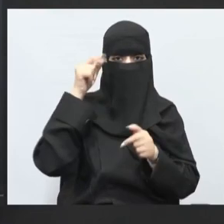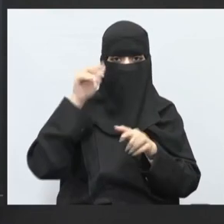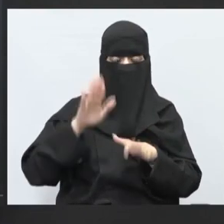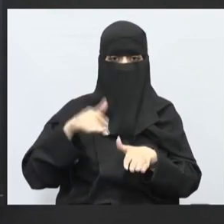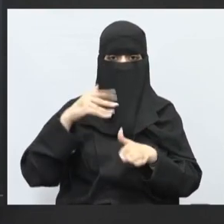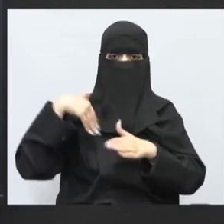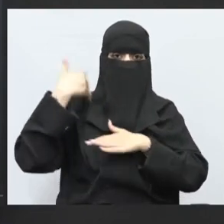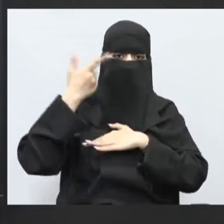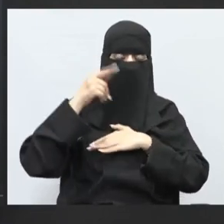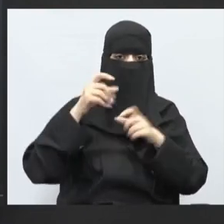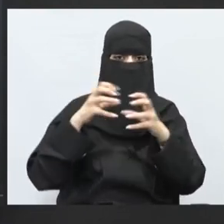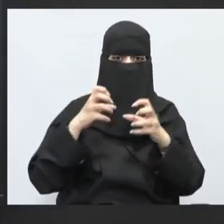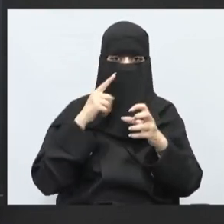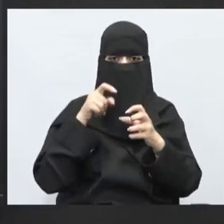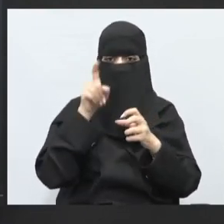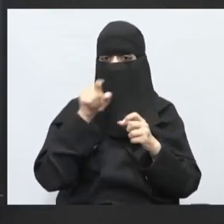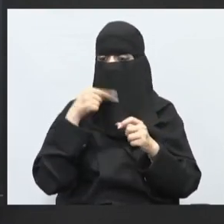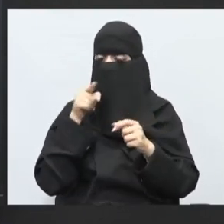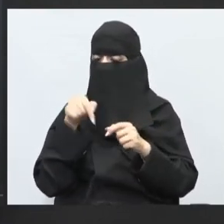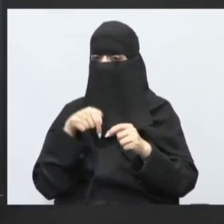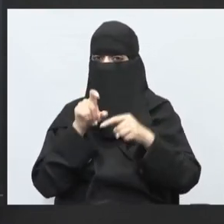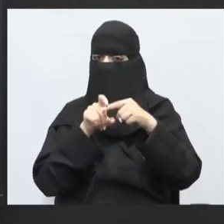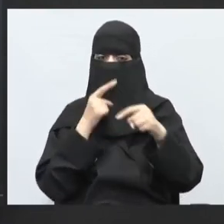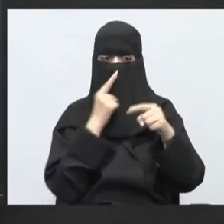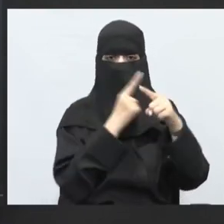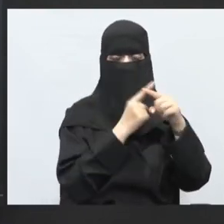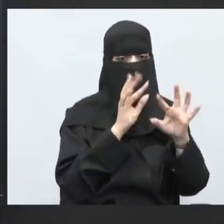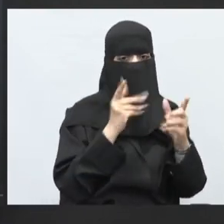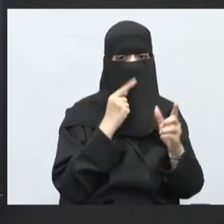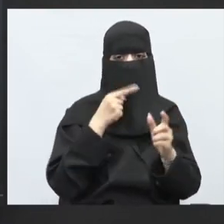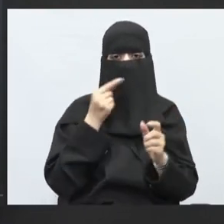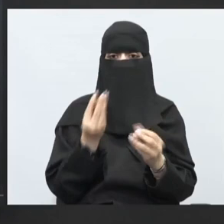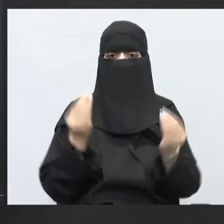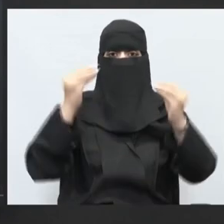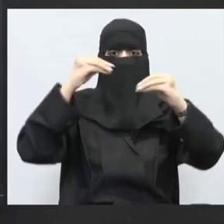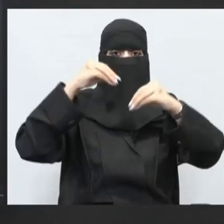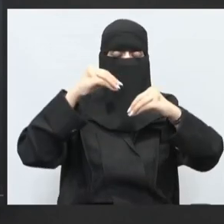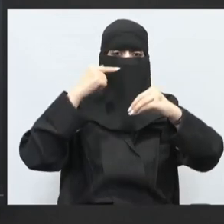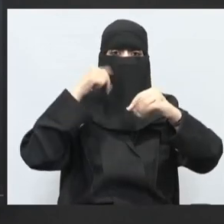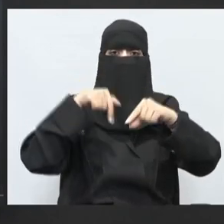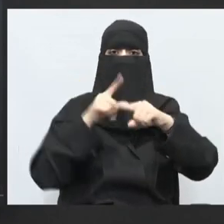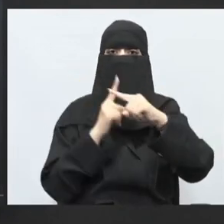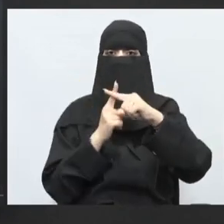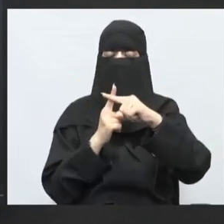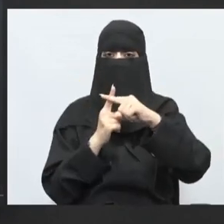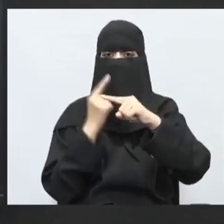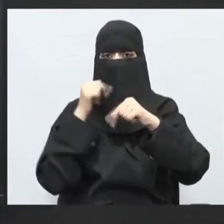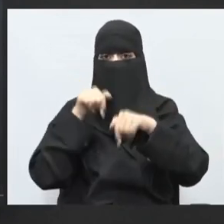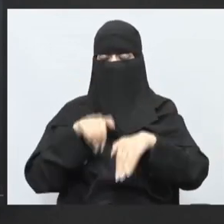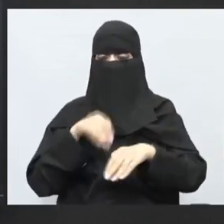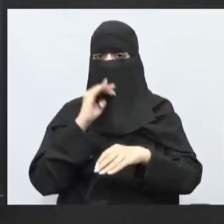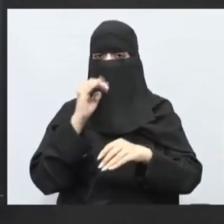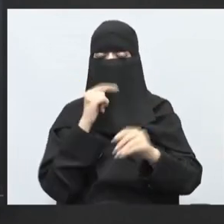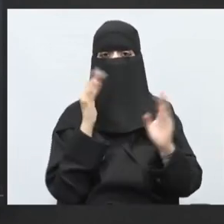لا نقولك في المسألة هذا القسم وهذا ضرب لا يأتي كذا سيقولك أضافة كلمة أضافة يعني جم لما تأتي تحل